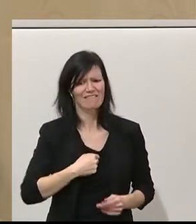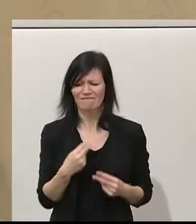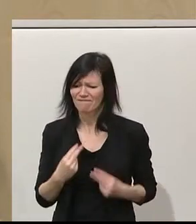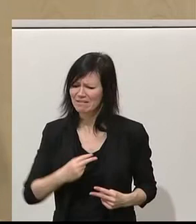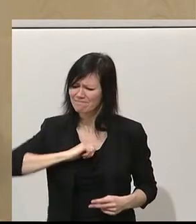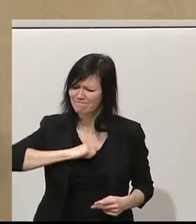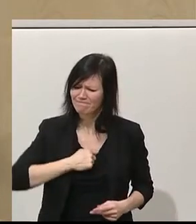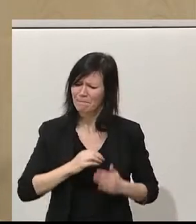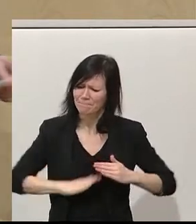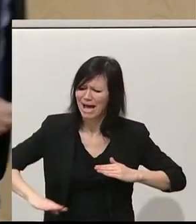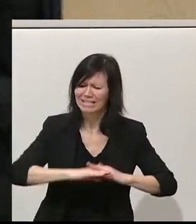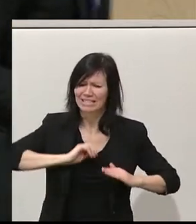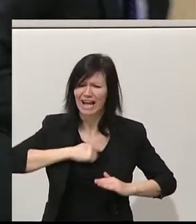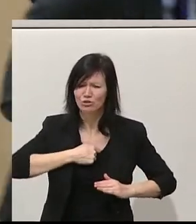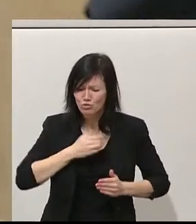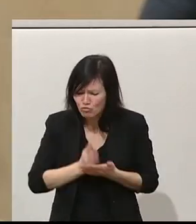nicht mehr von Kompromissen sprechen.